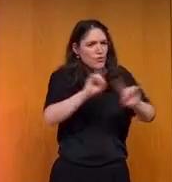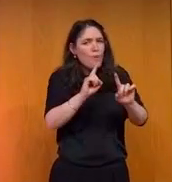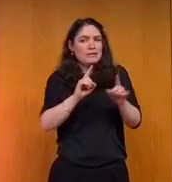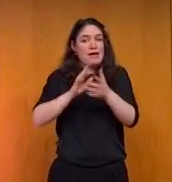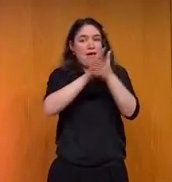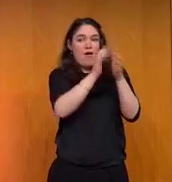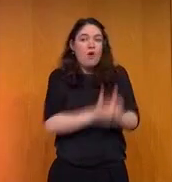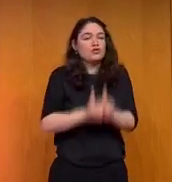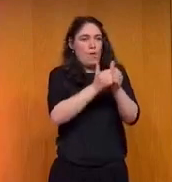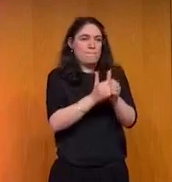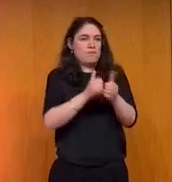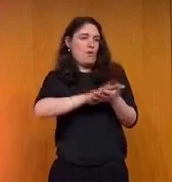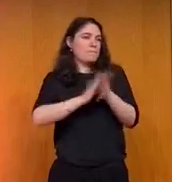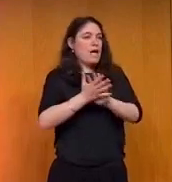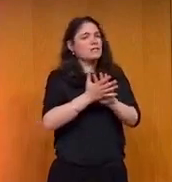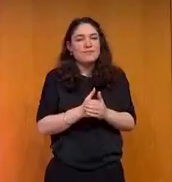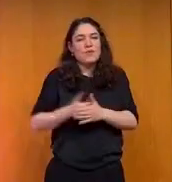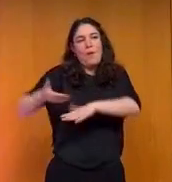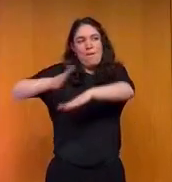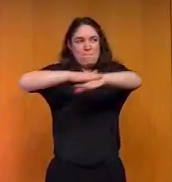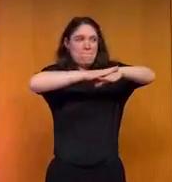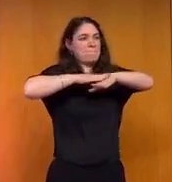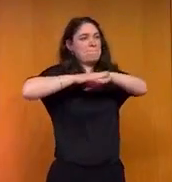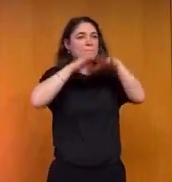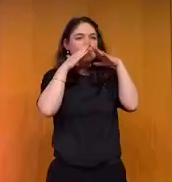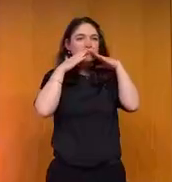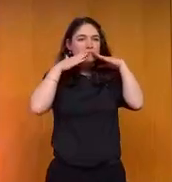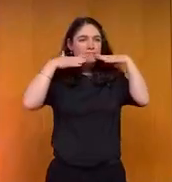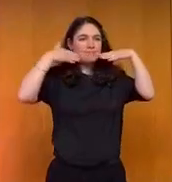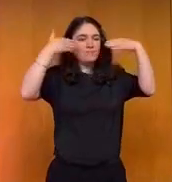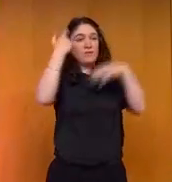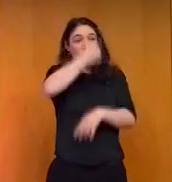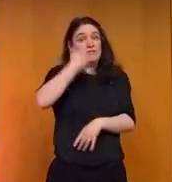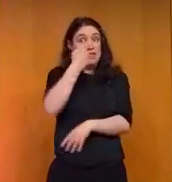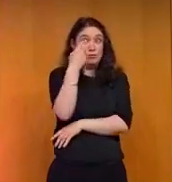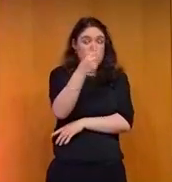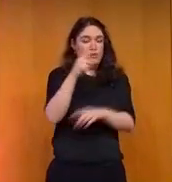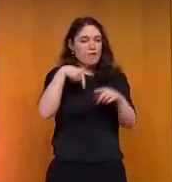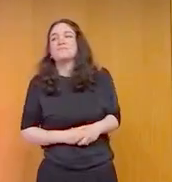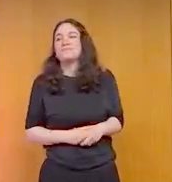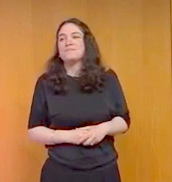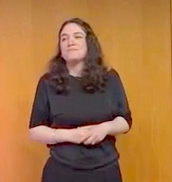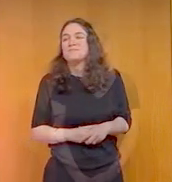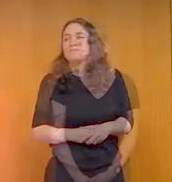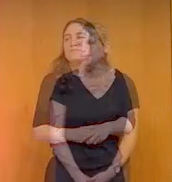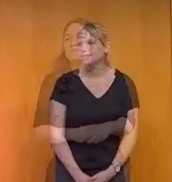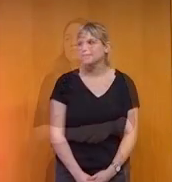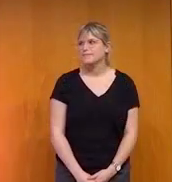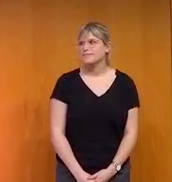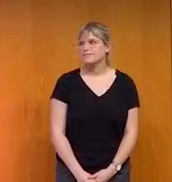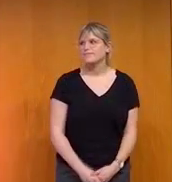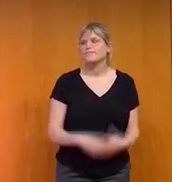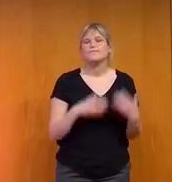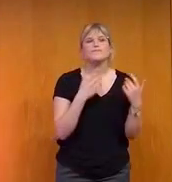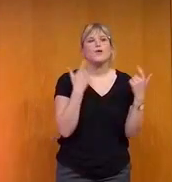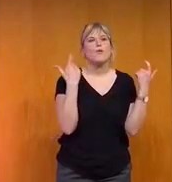Si vous le voulez bien, je vais vous demander de vous lever, dessiner sur votre visage un sourire. Le